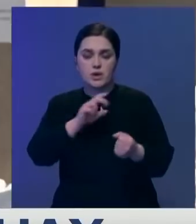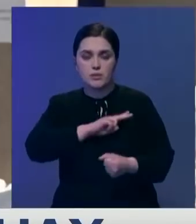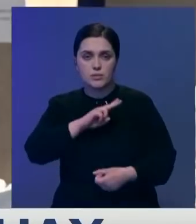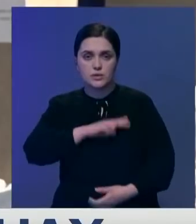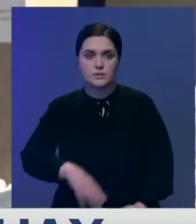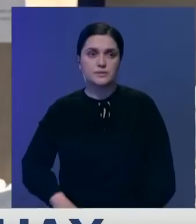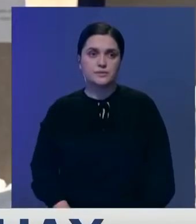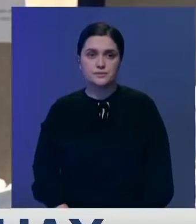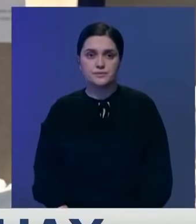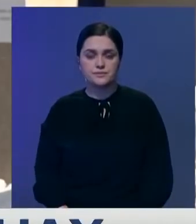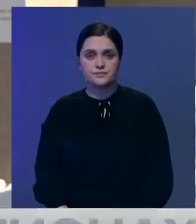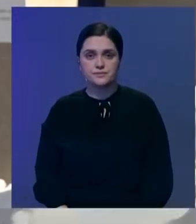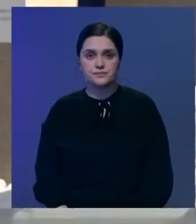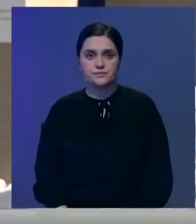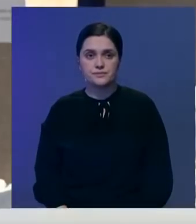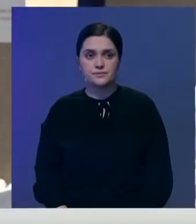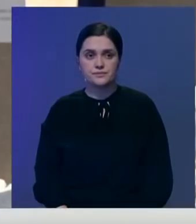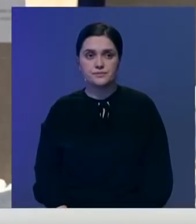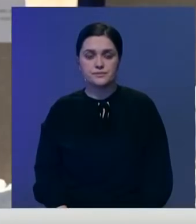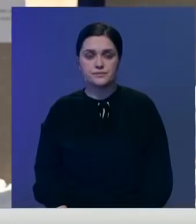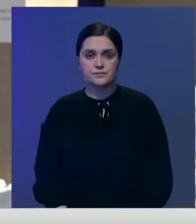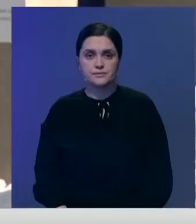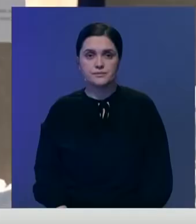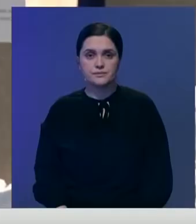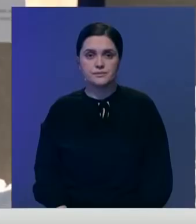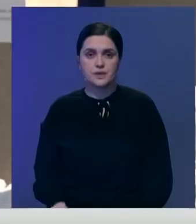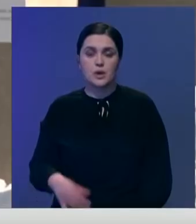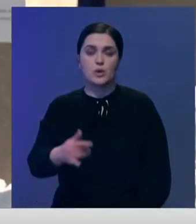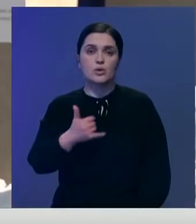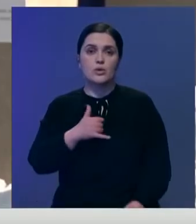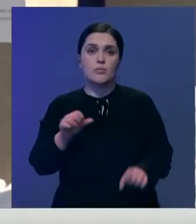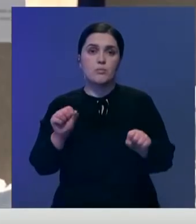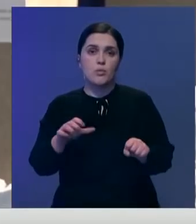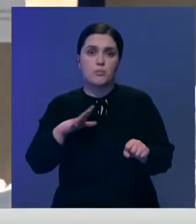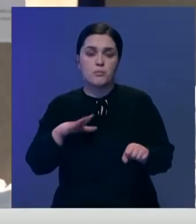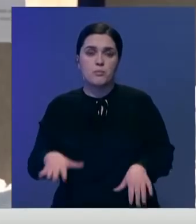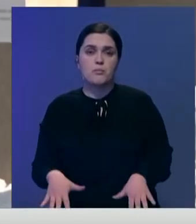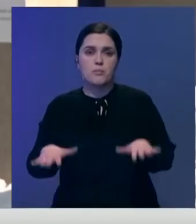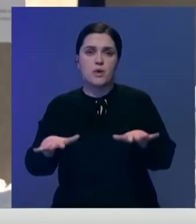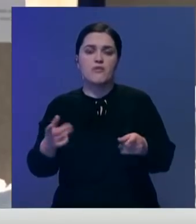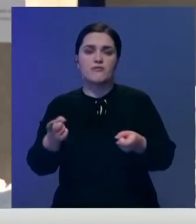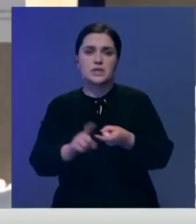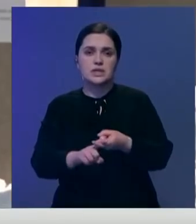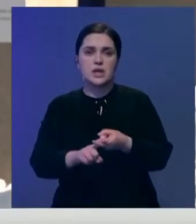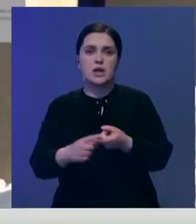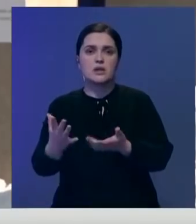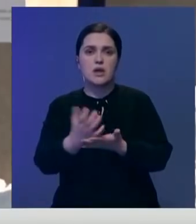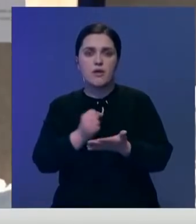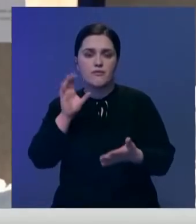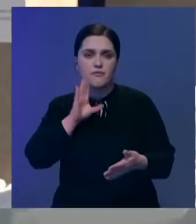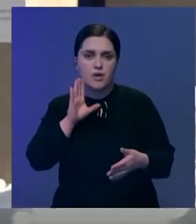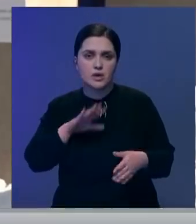У нас могут быть подтопления по Ульхановскому району в связи с большим накоплением Селитинского водохранилища.